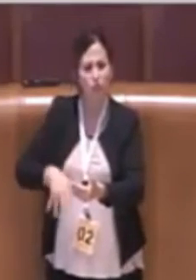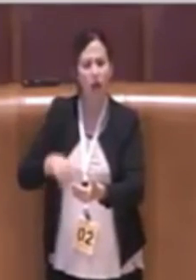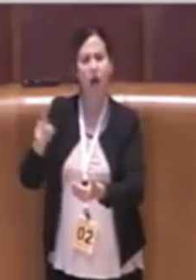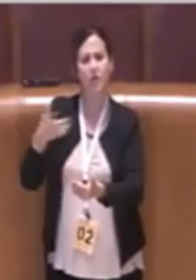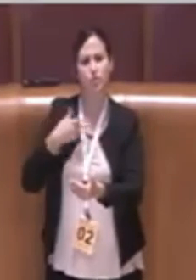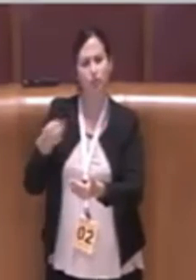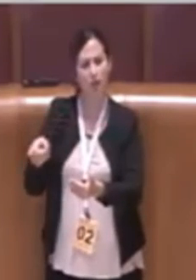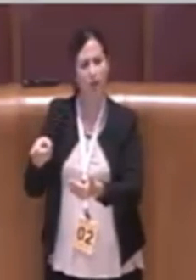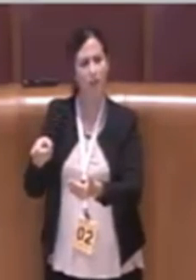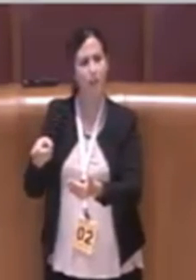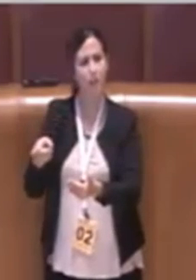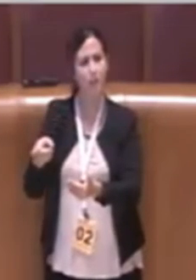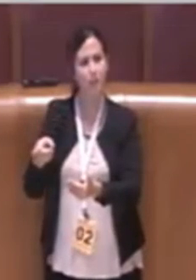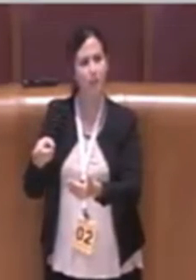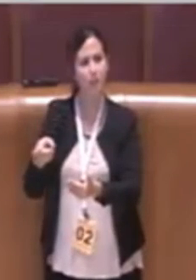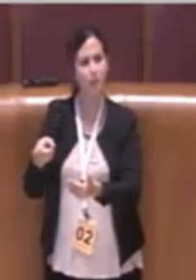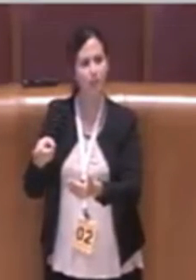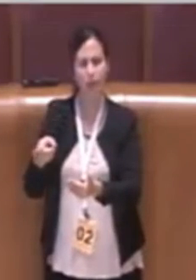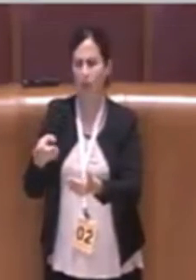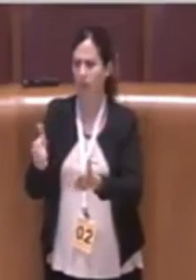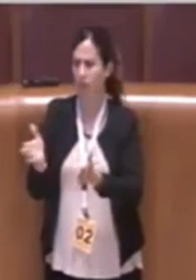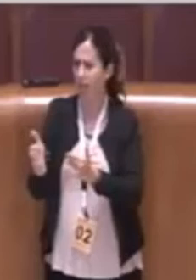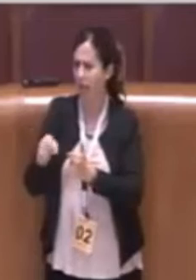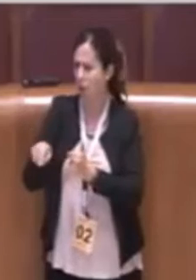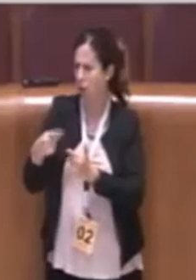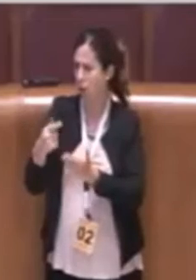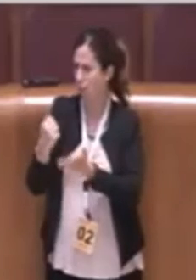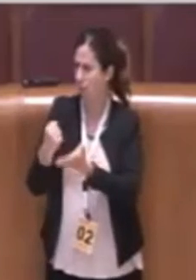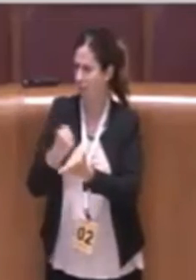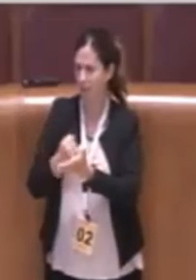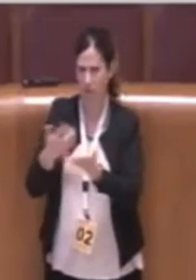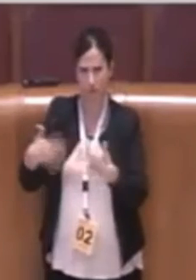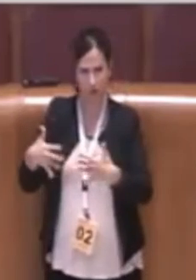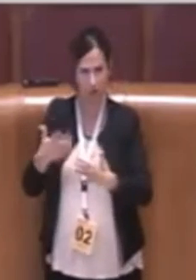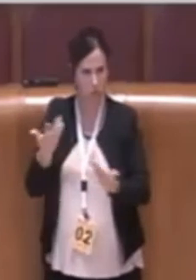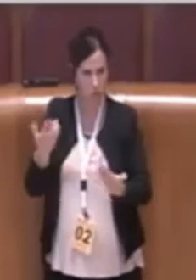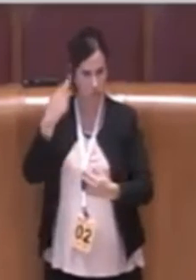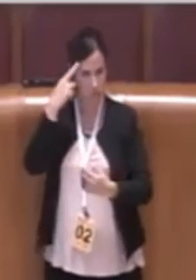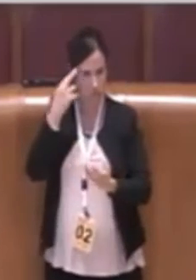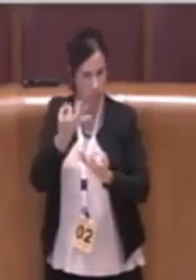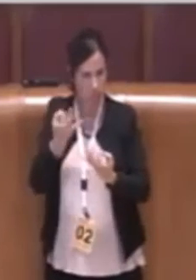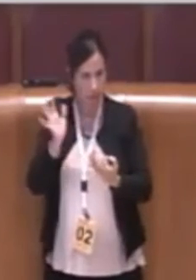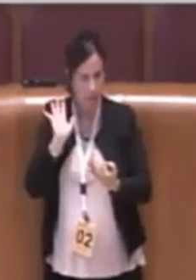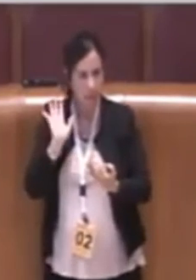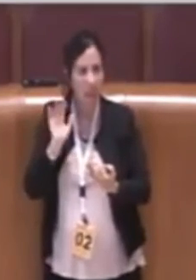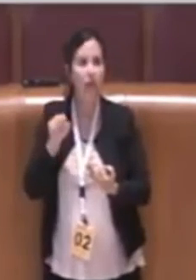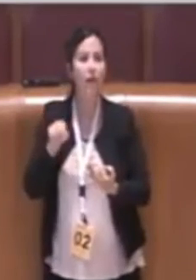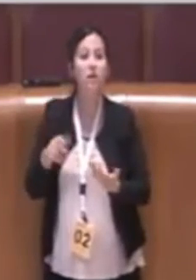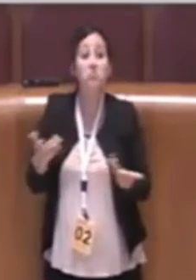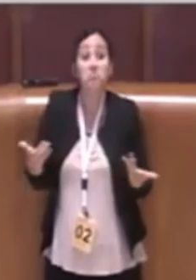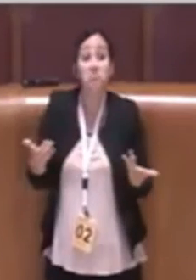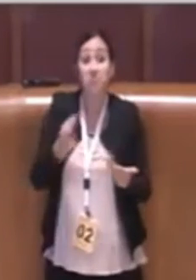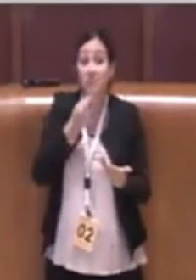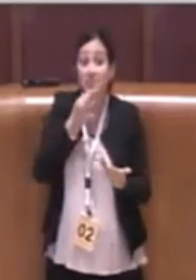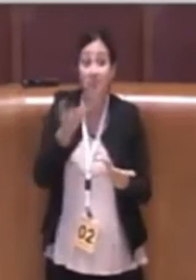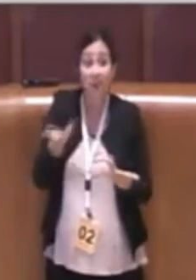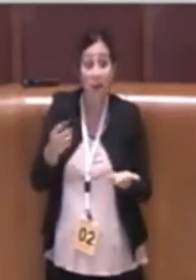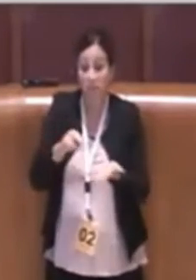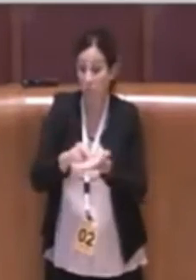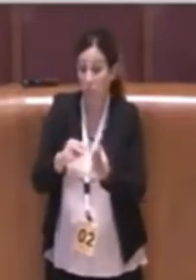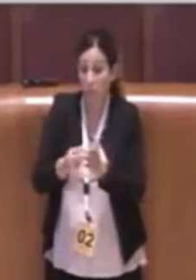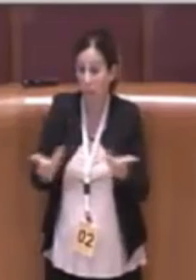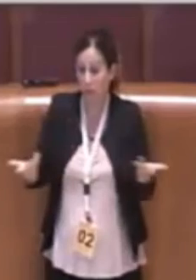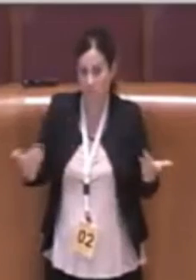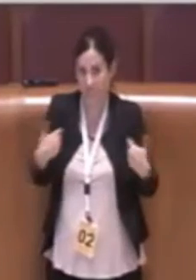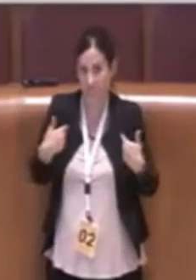quest'Aula, se non ricordo male, e quindi non vediamo quale possa essere il problema nel fare ovviamente